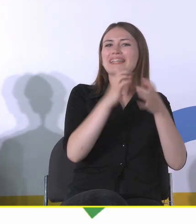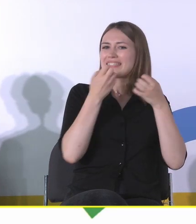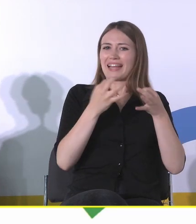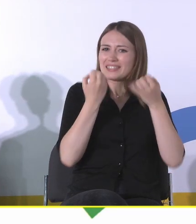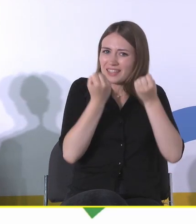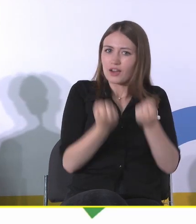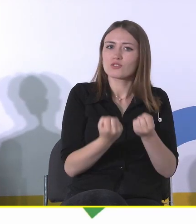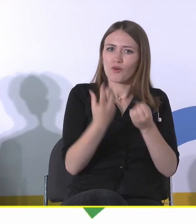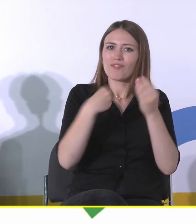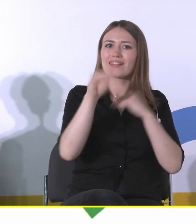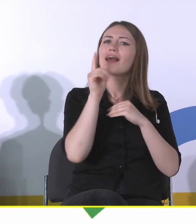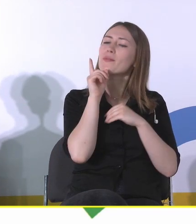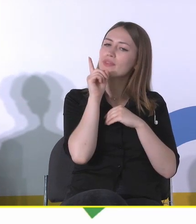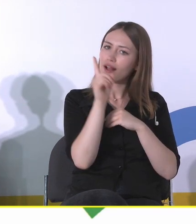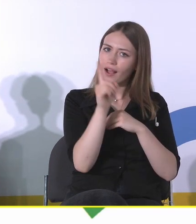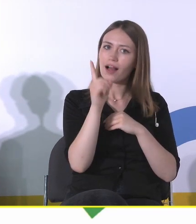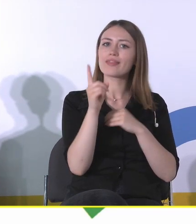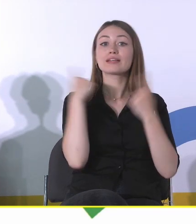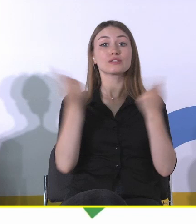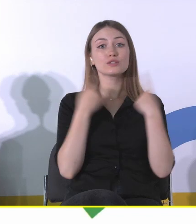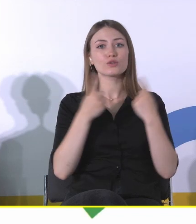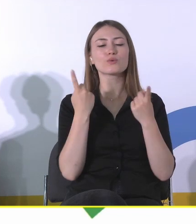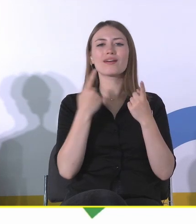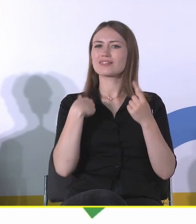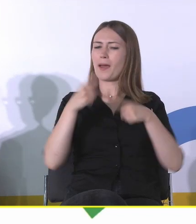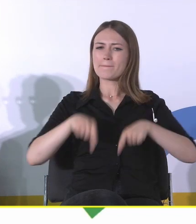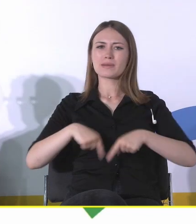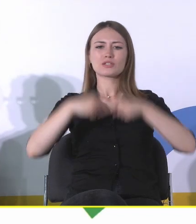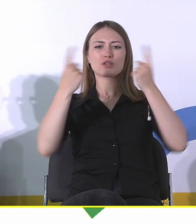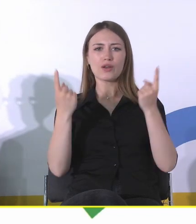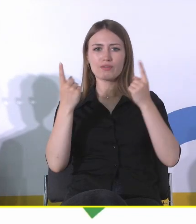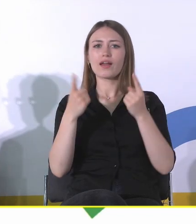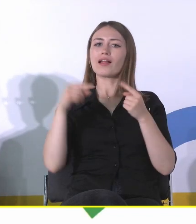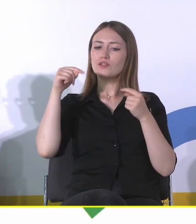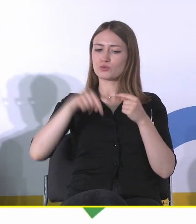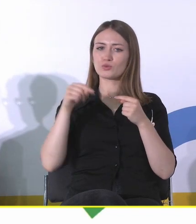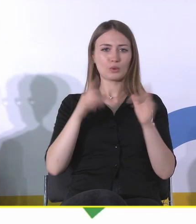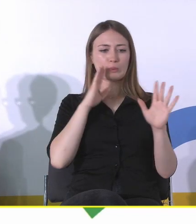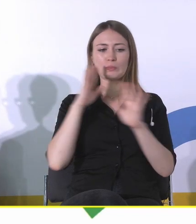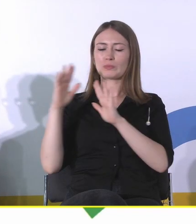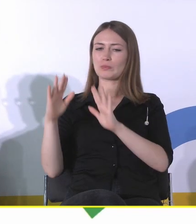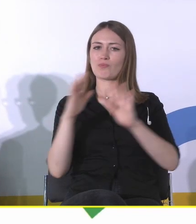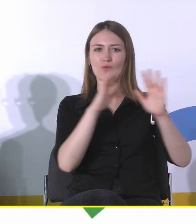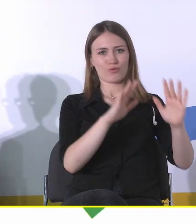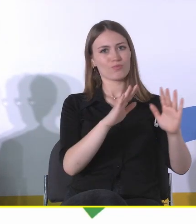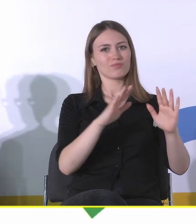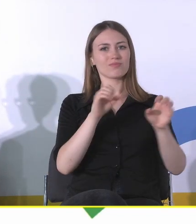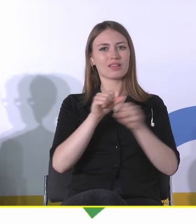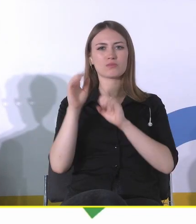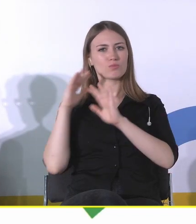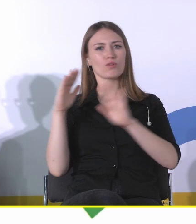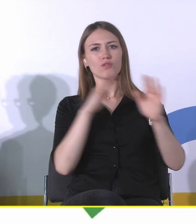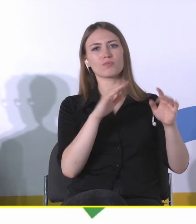że w sytuacjach jestem przekonany głęboko, że u nas byłoby bardzo podobnie czy jest podobnie, sądząc po stanie tych